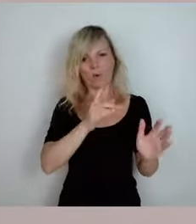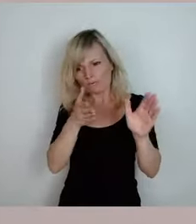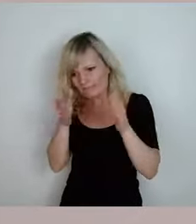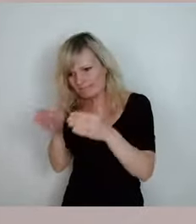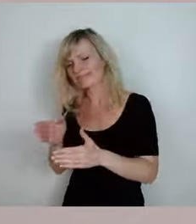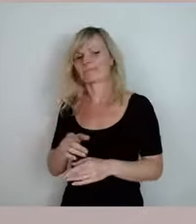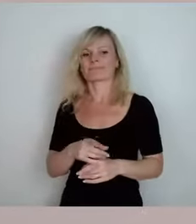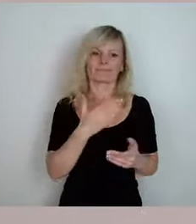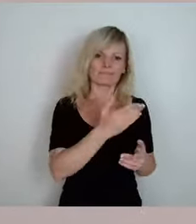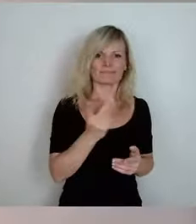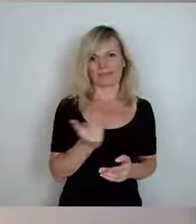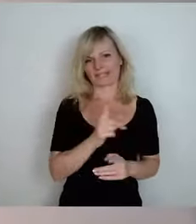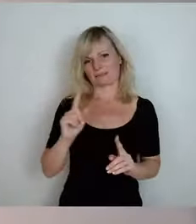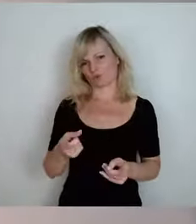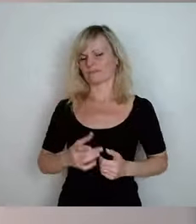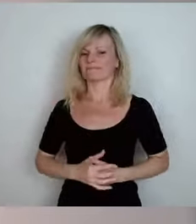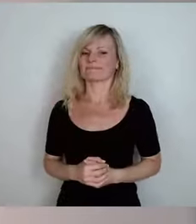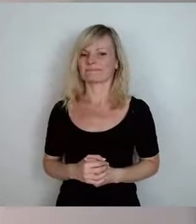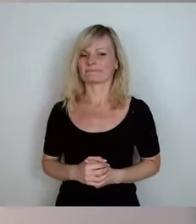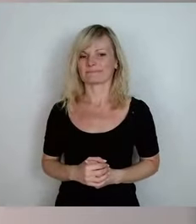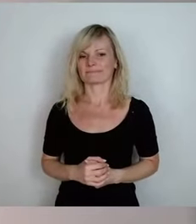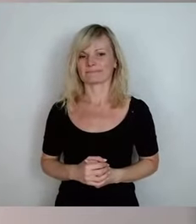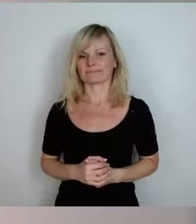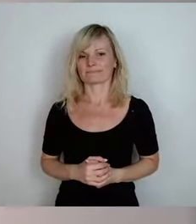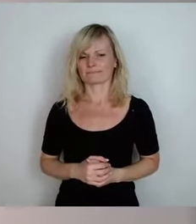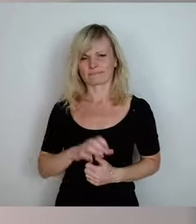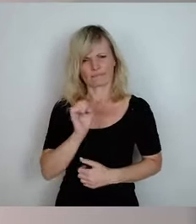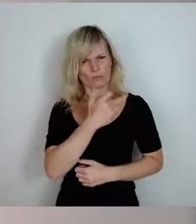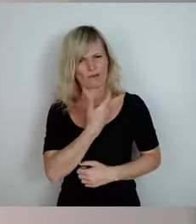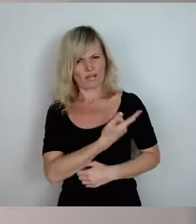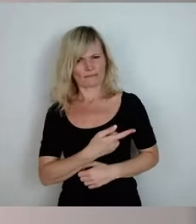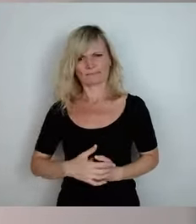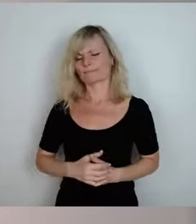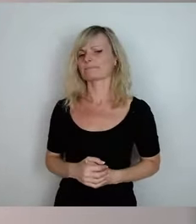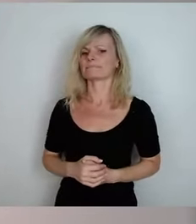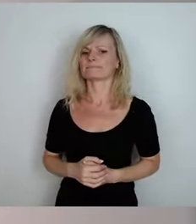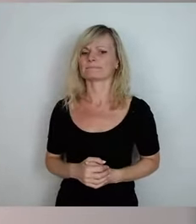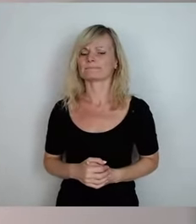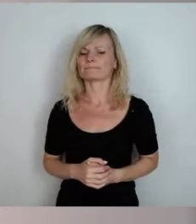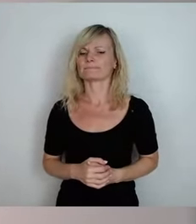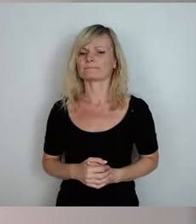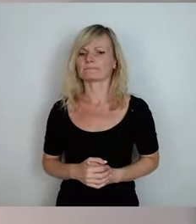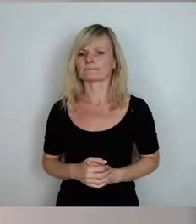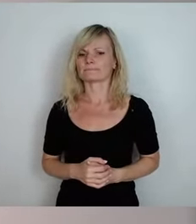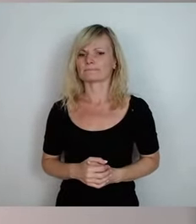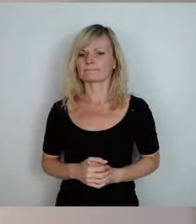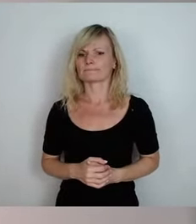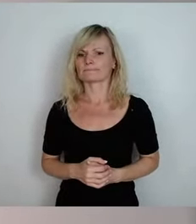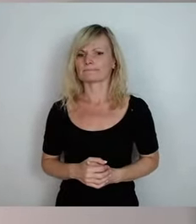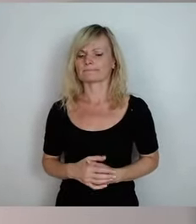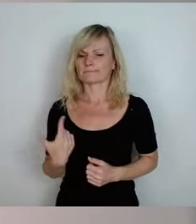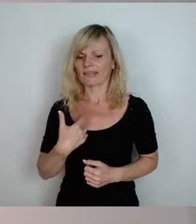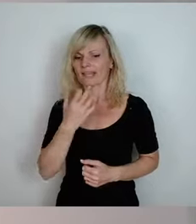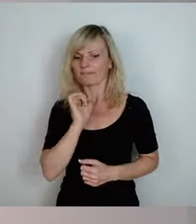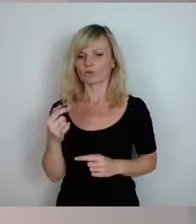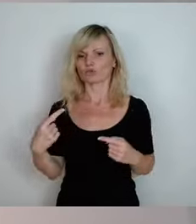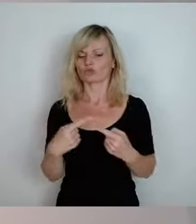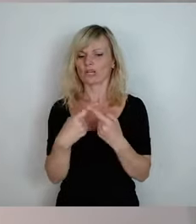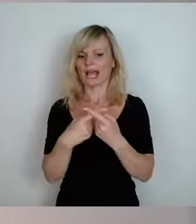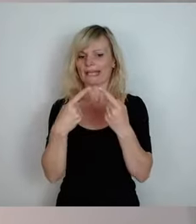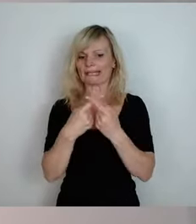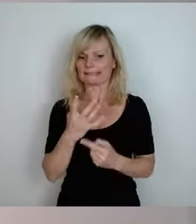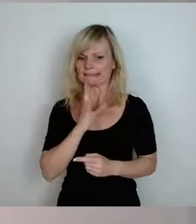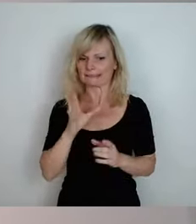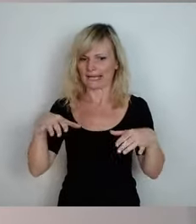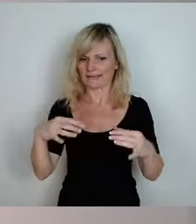machen. Was lachst denn du, Frank? Ich will ja jetzt in ein Streitgespräch einsteigen. Ich muss nur noch mal ein Wort zu